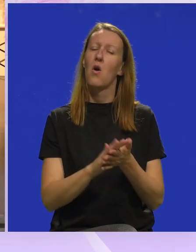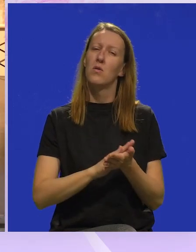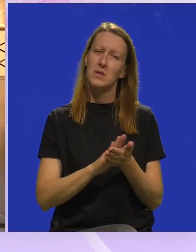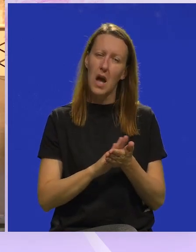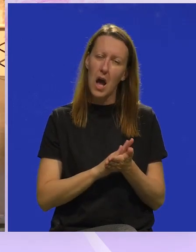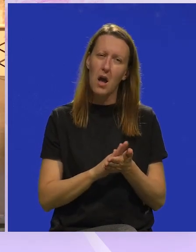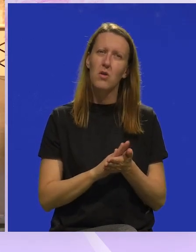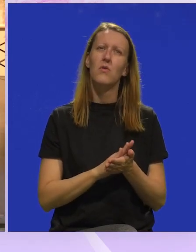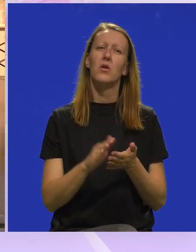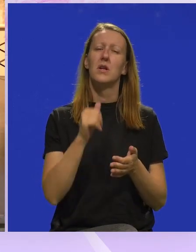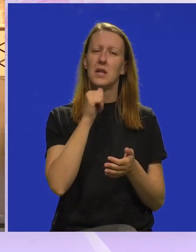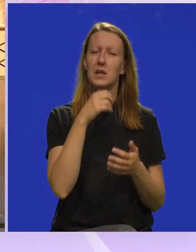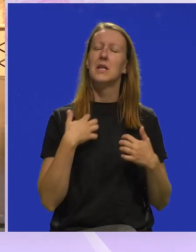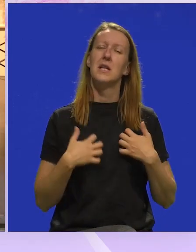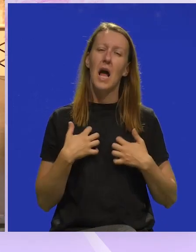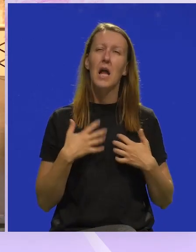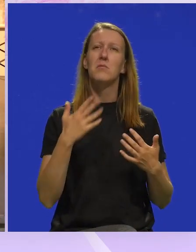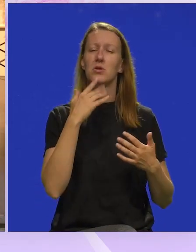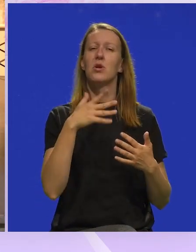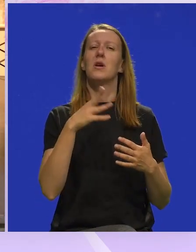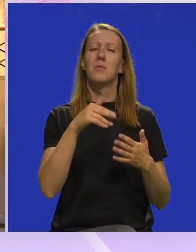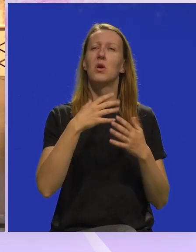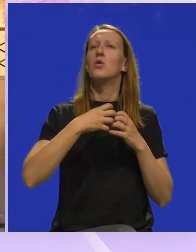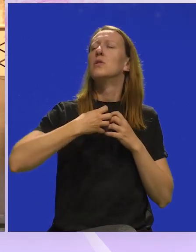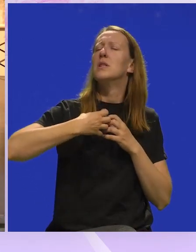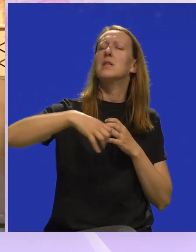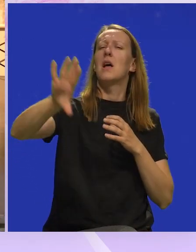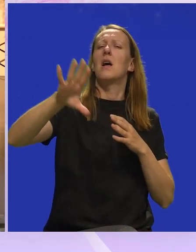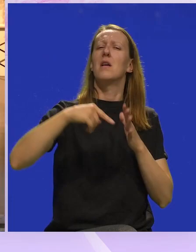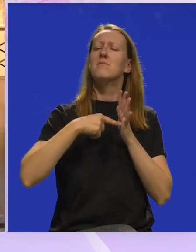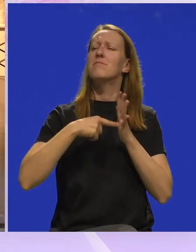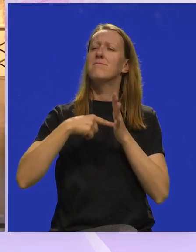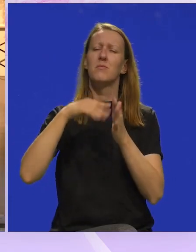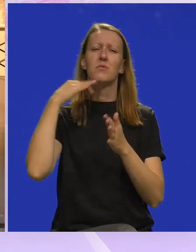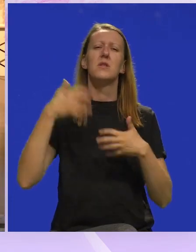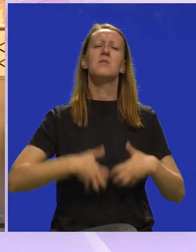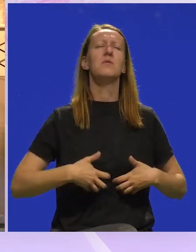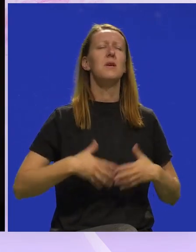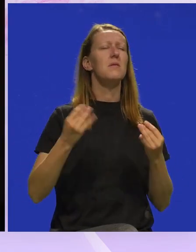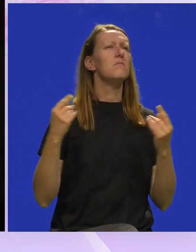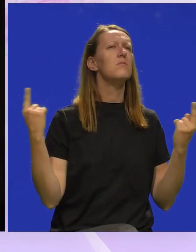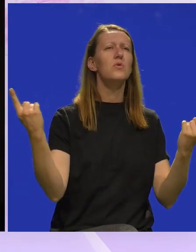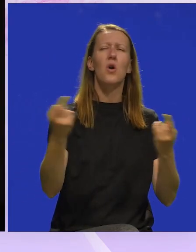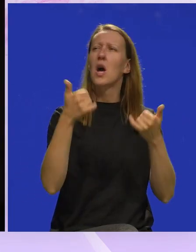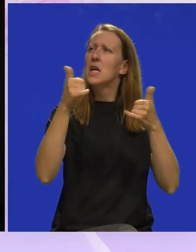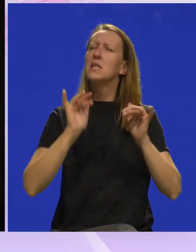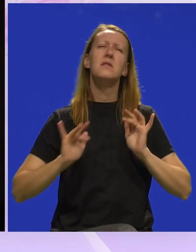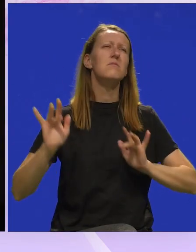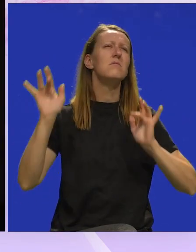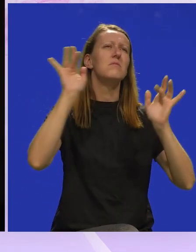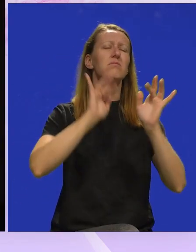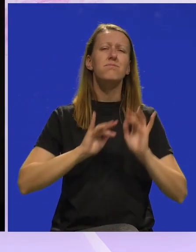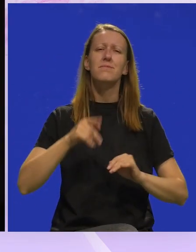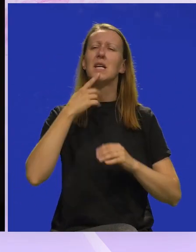zadovoljni. I nadam se da će predstava imati dug život, da ćemo nasmijati mnoge dilje mistre, a